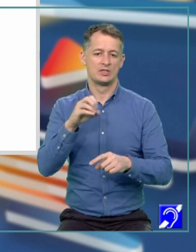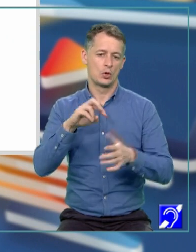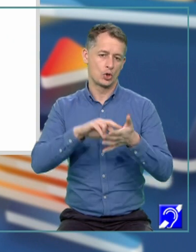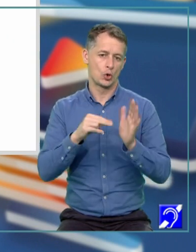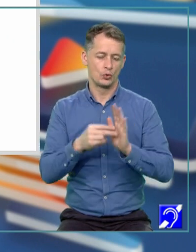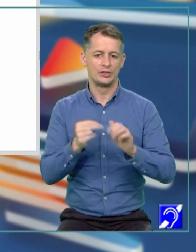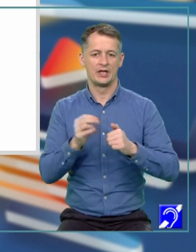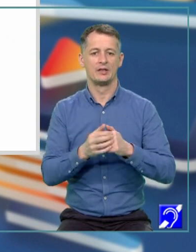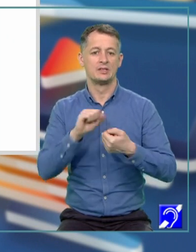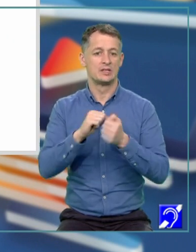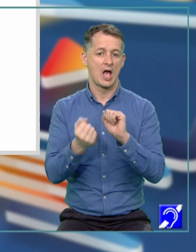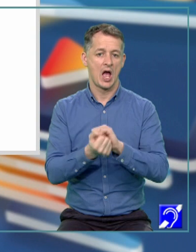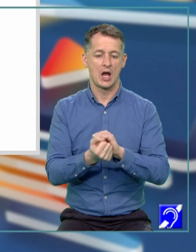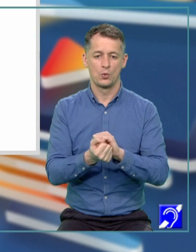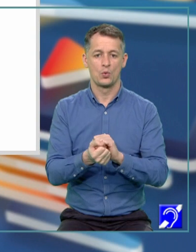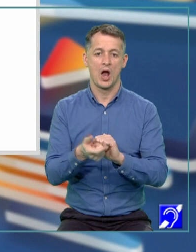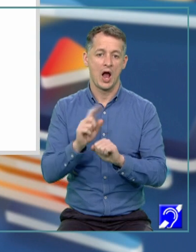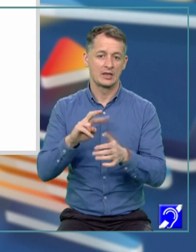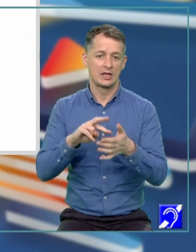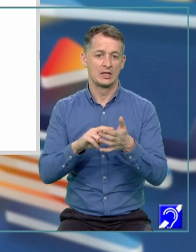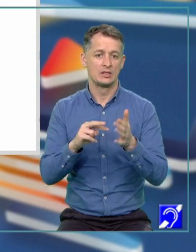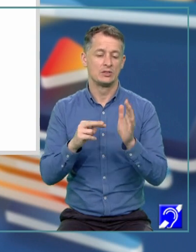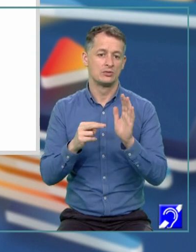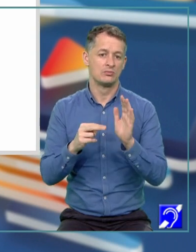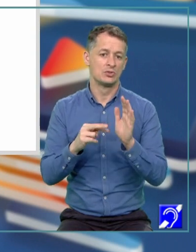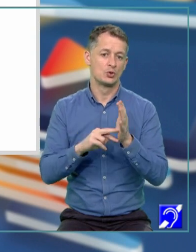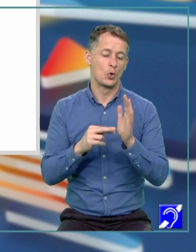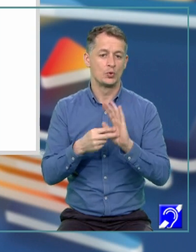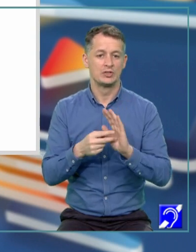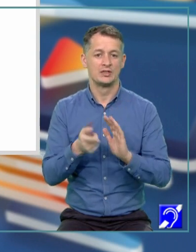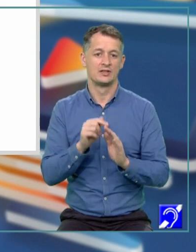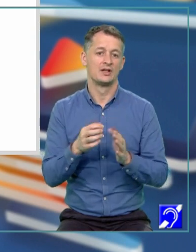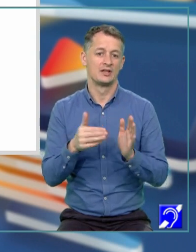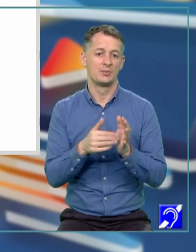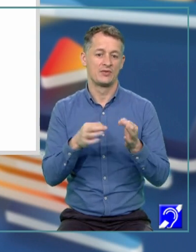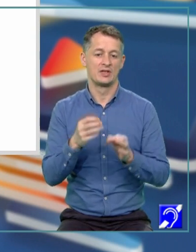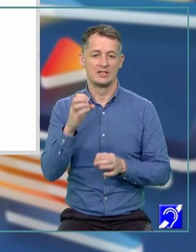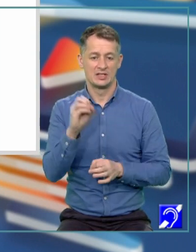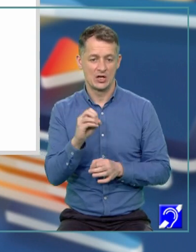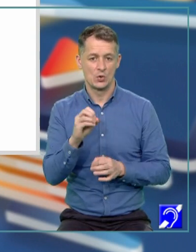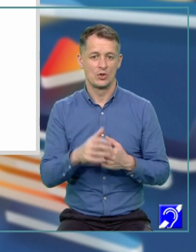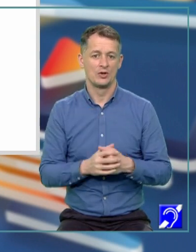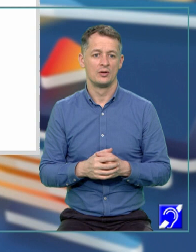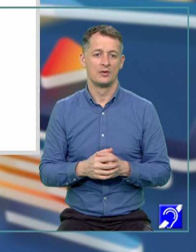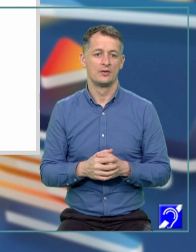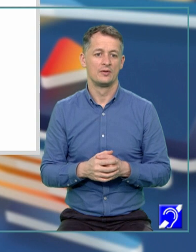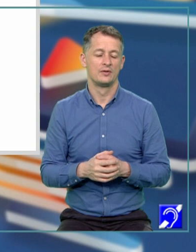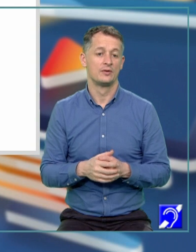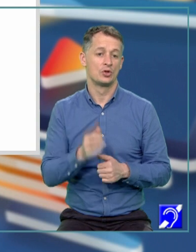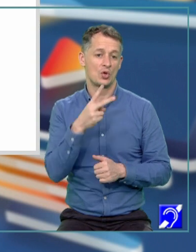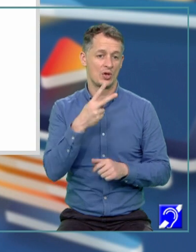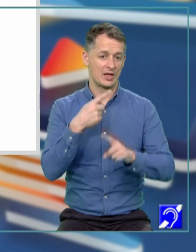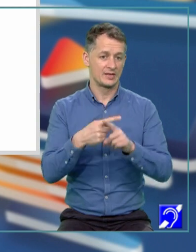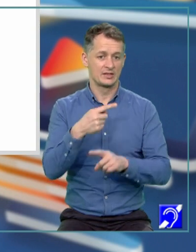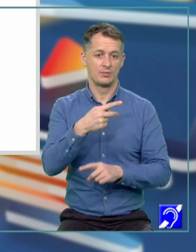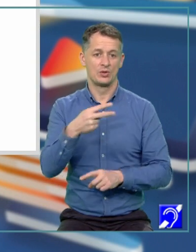sau această paranteză trebuie să fie 0, implică faptul că 2X minus